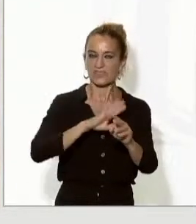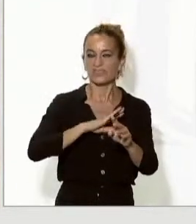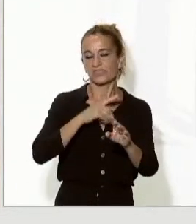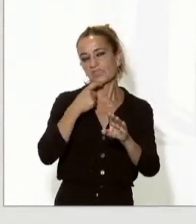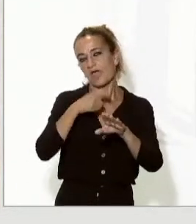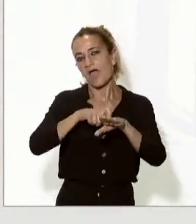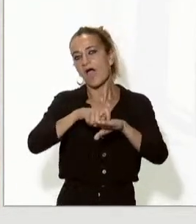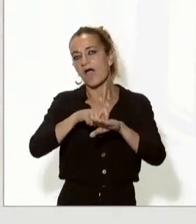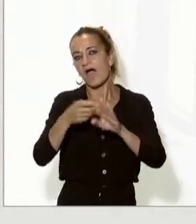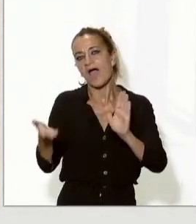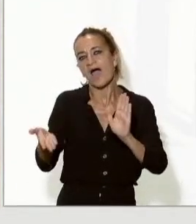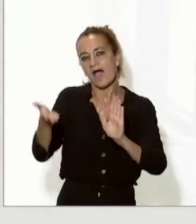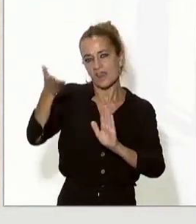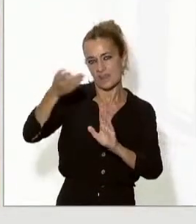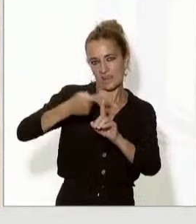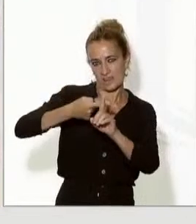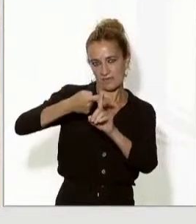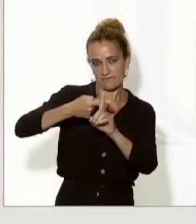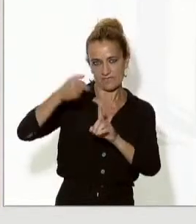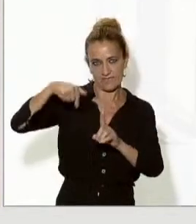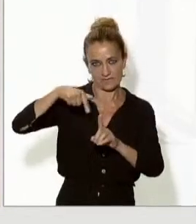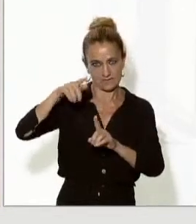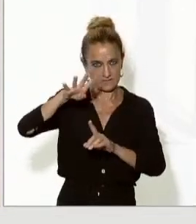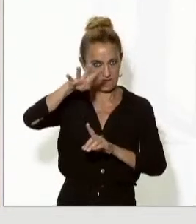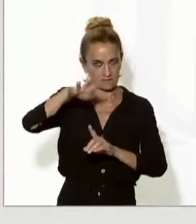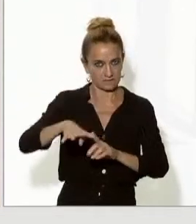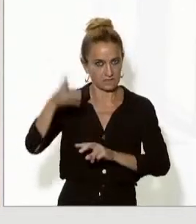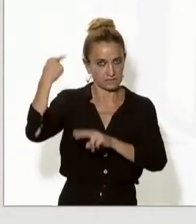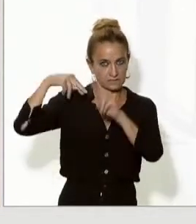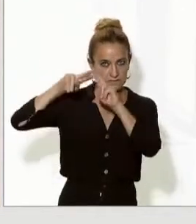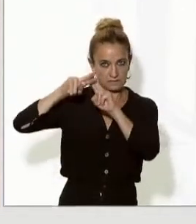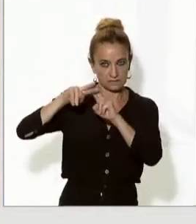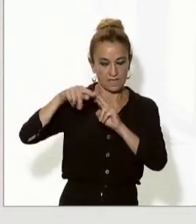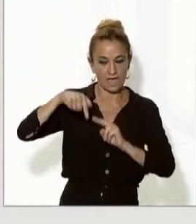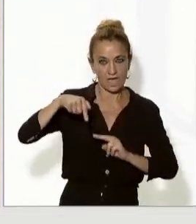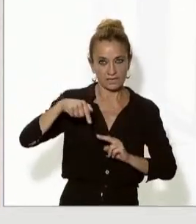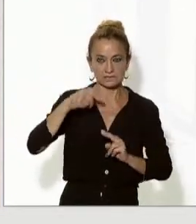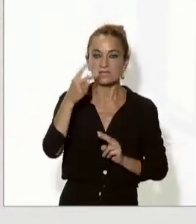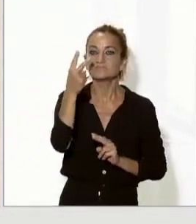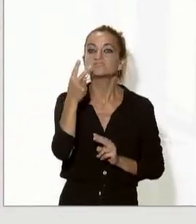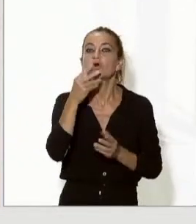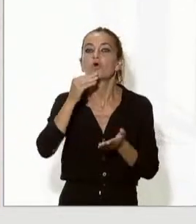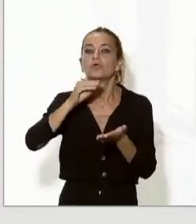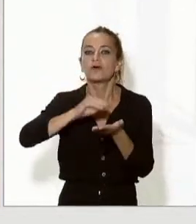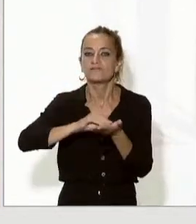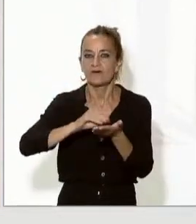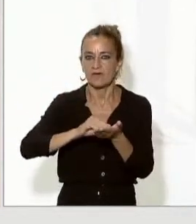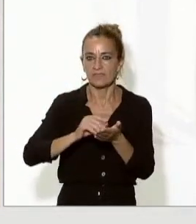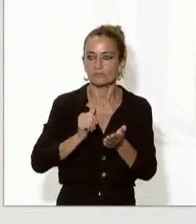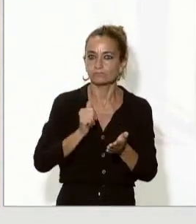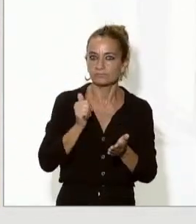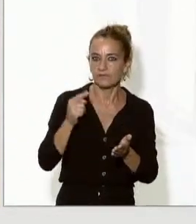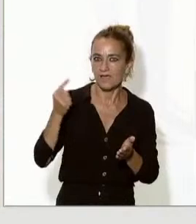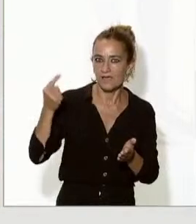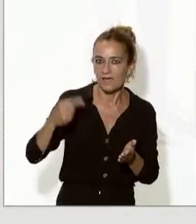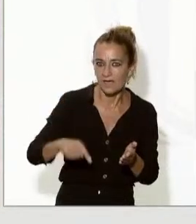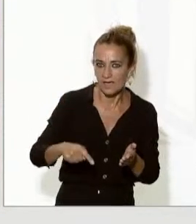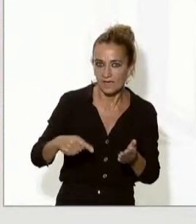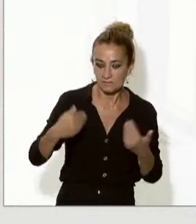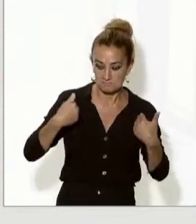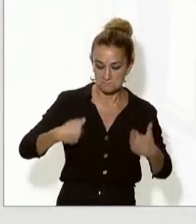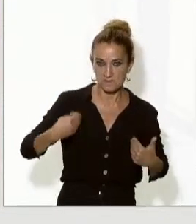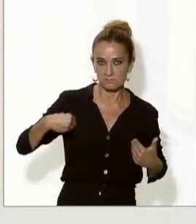aquí a Catalunya, a la Generalitat, aquesta és la segona vegada que tenim l'oportunitat, des que soc president,